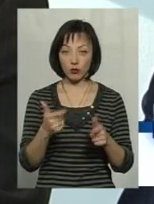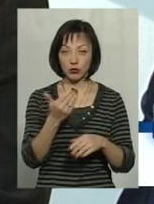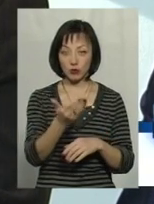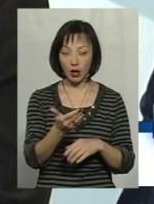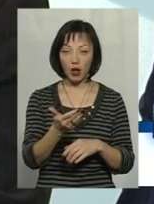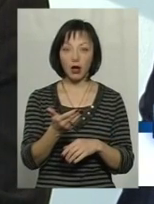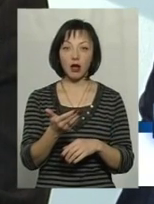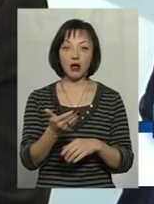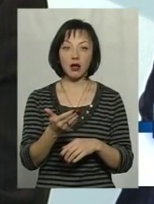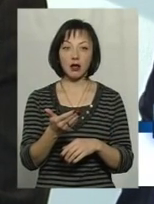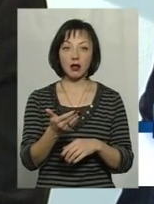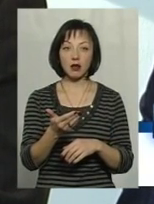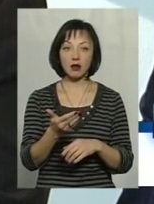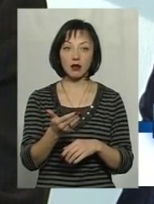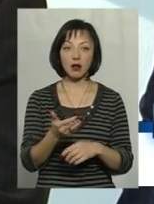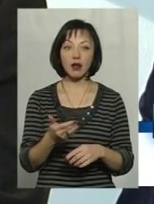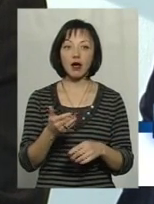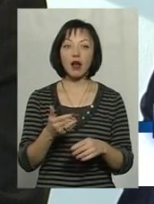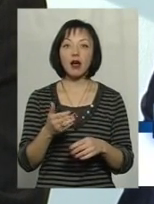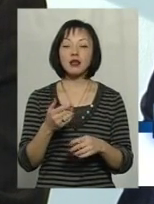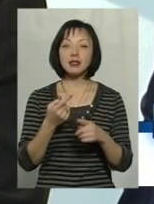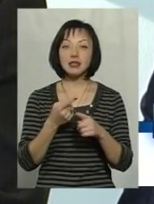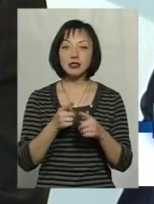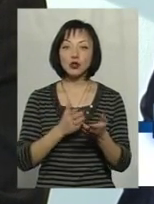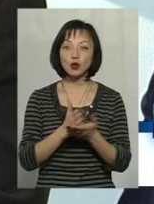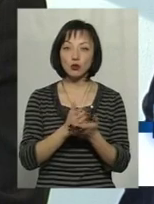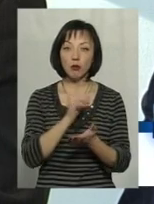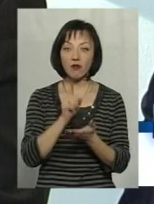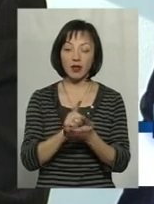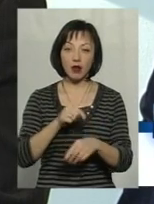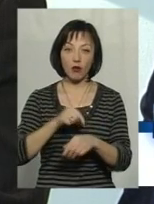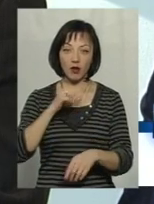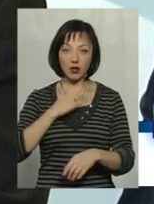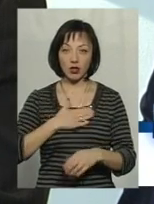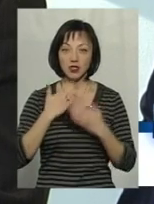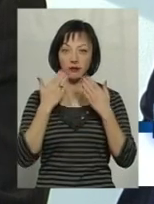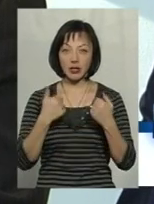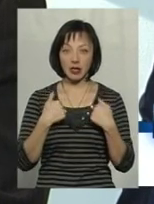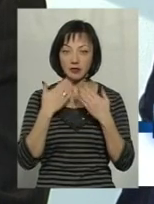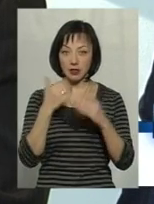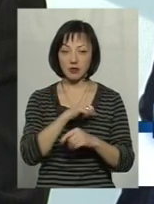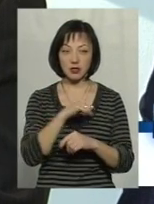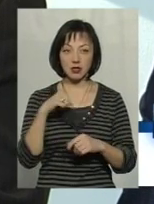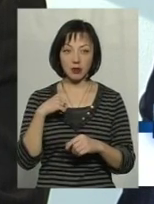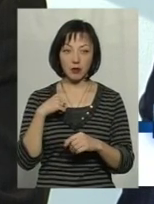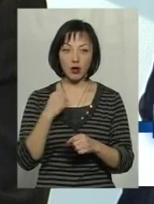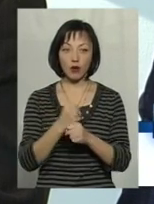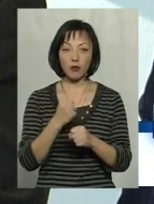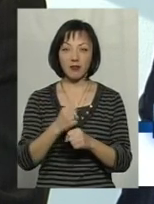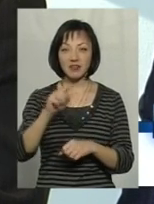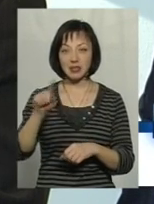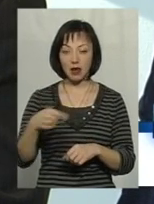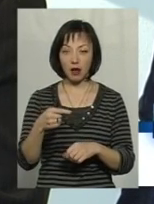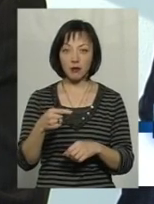відповідно відповідні служби реагувати на наші звернення. Бо я звертався сам, робив запит,